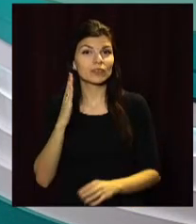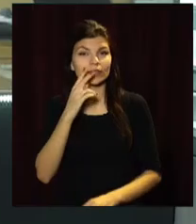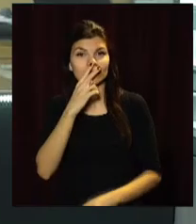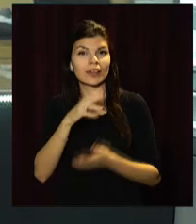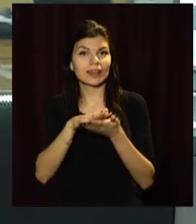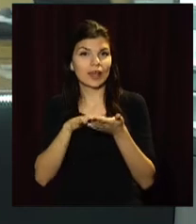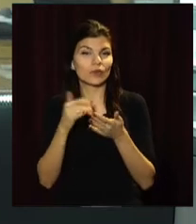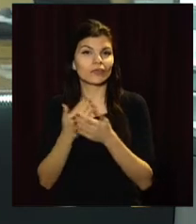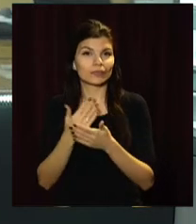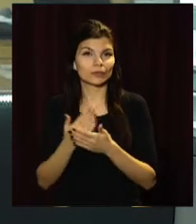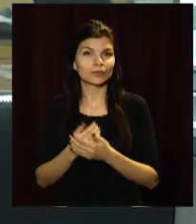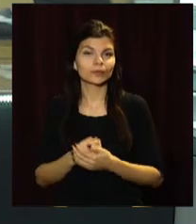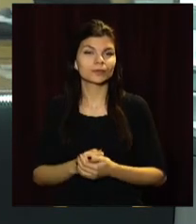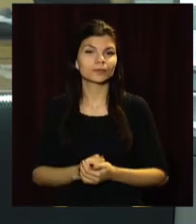випуску.